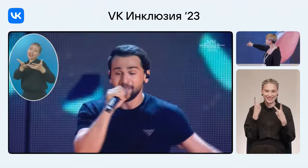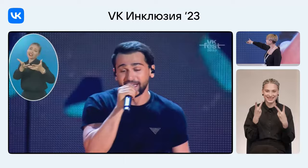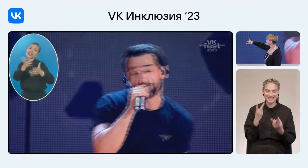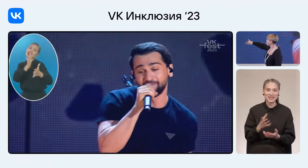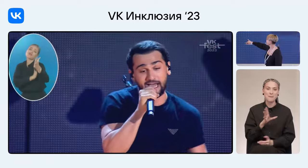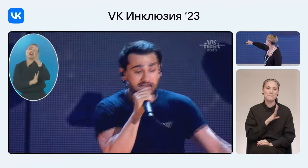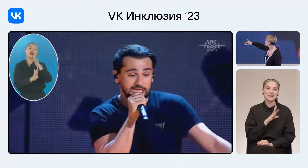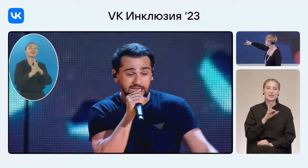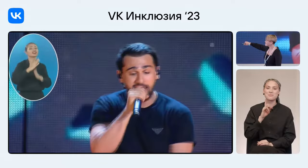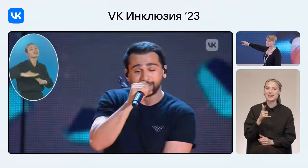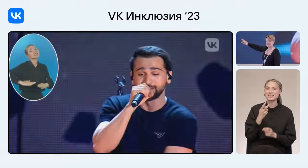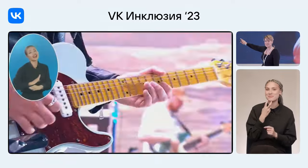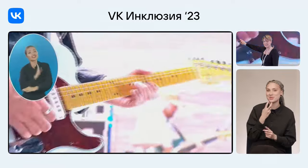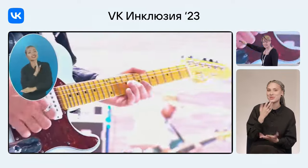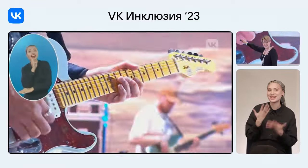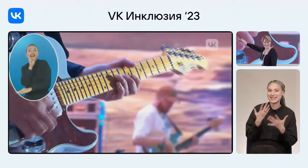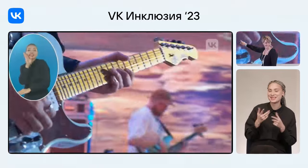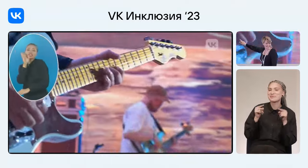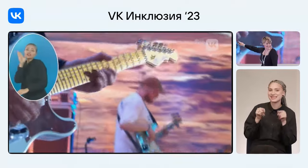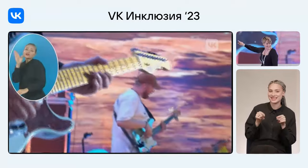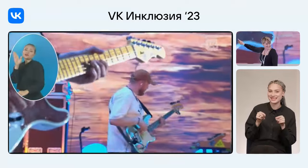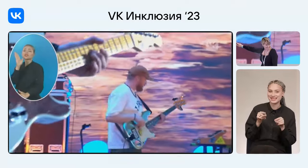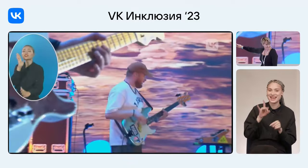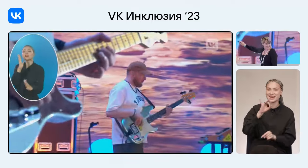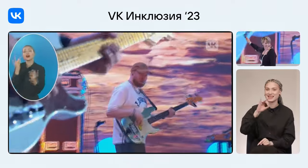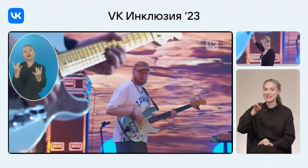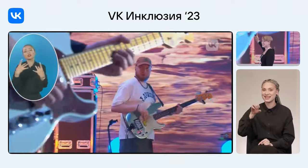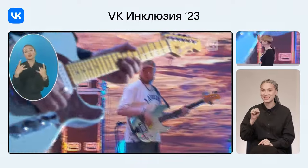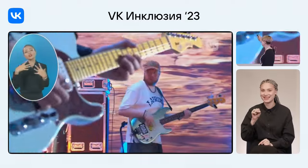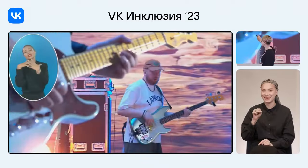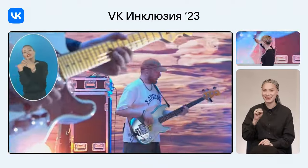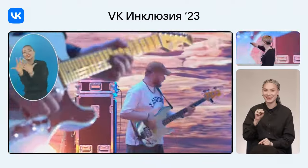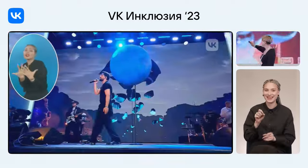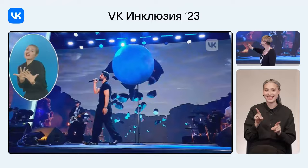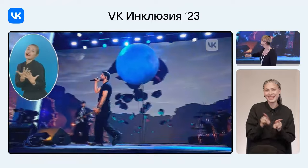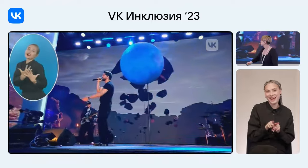Было бы, конечно, очень смешно, если бы здесь Рита так была и сяк.